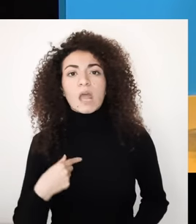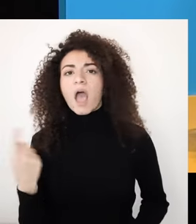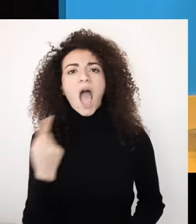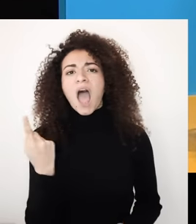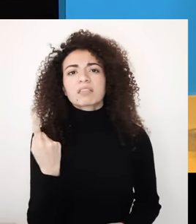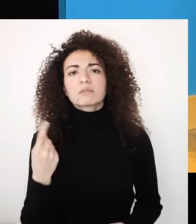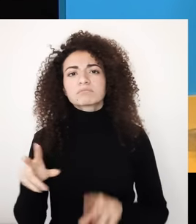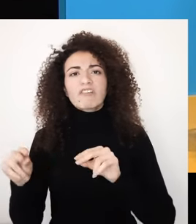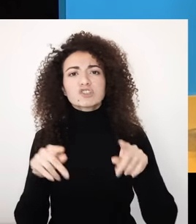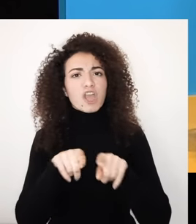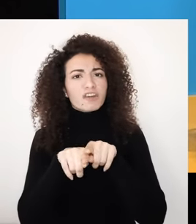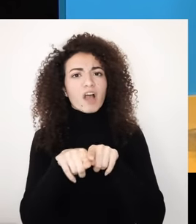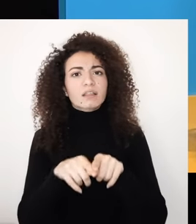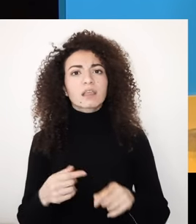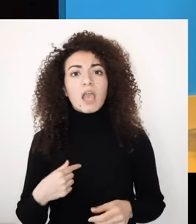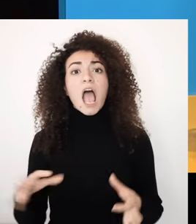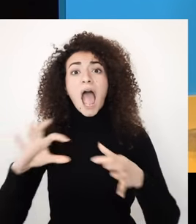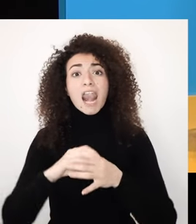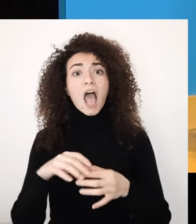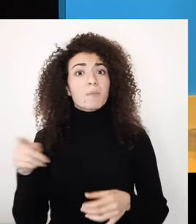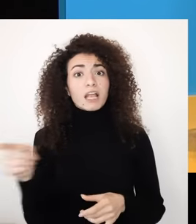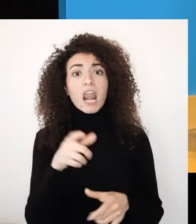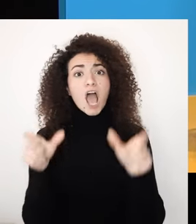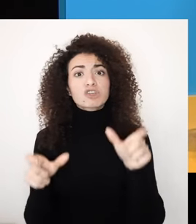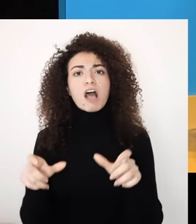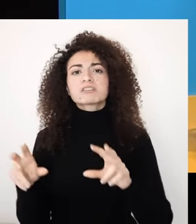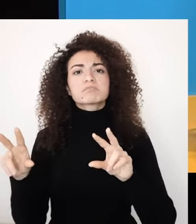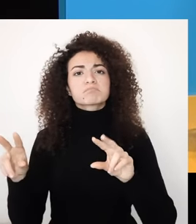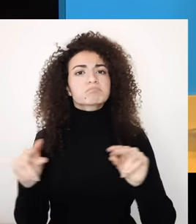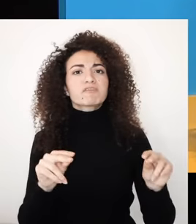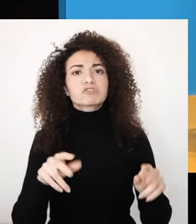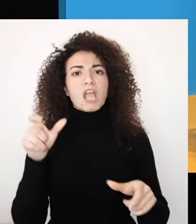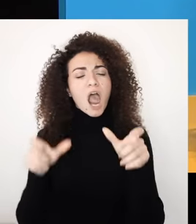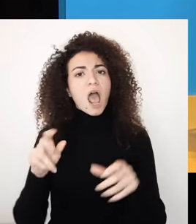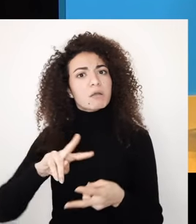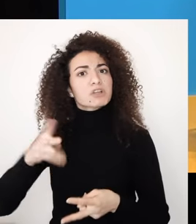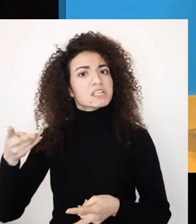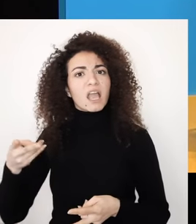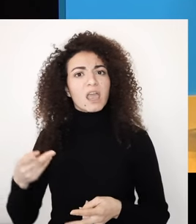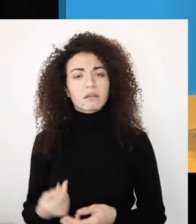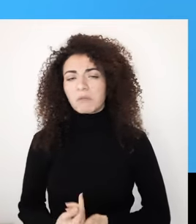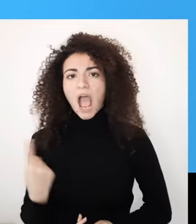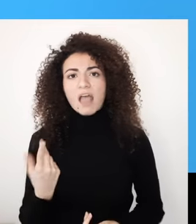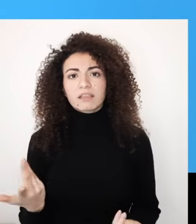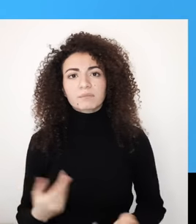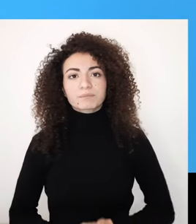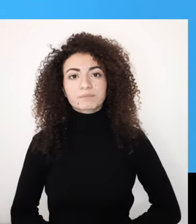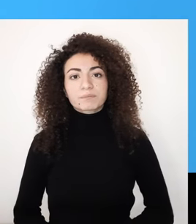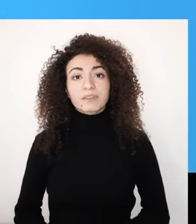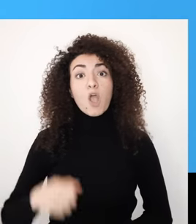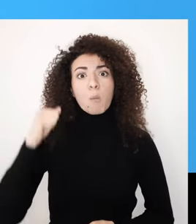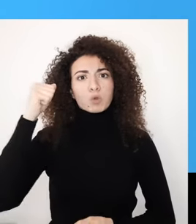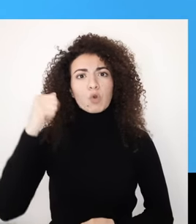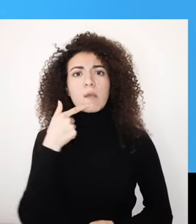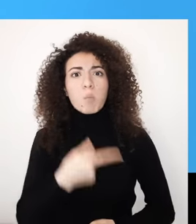طبيعتي مع زملائه حتى يبنوا علاقة معي أبعد من كون فاقدي لحاسة البصر أو لا إذن الدور